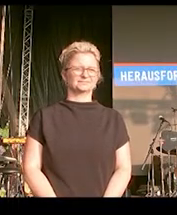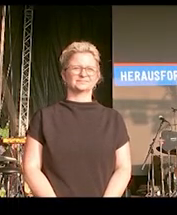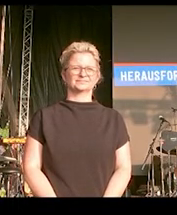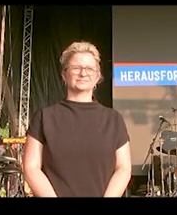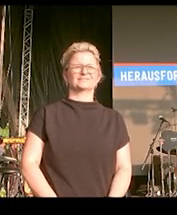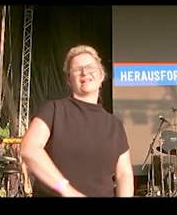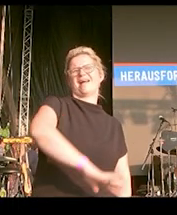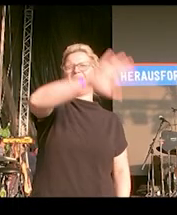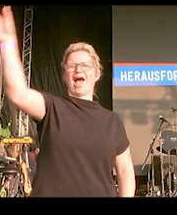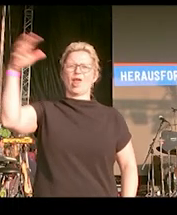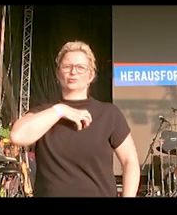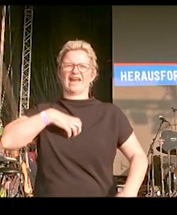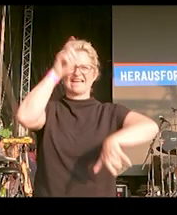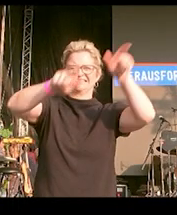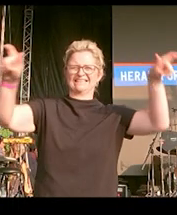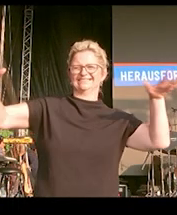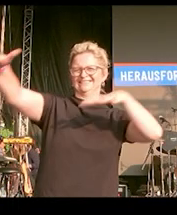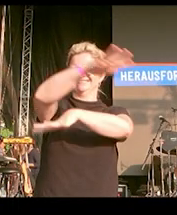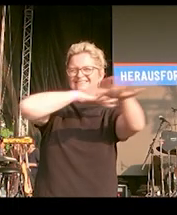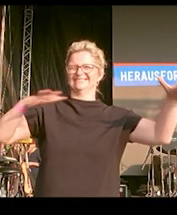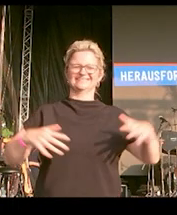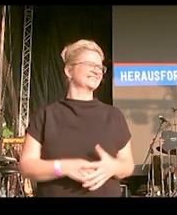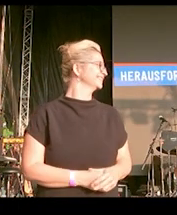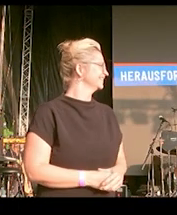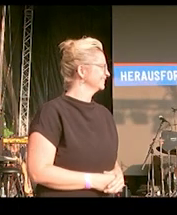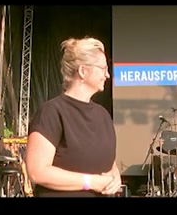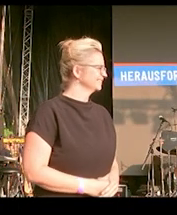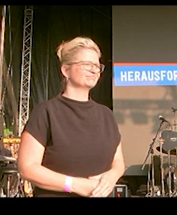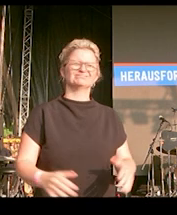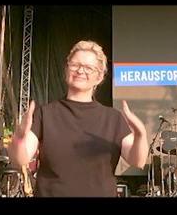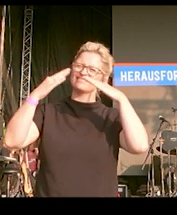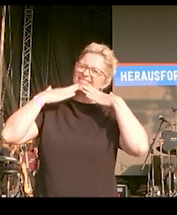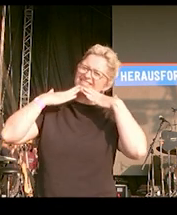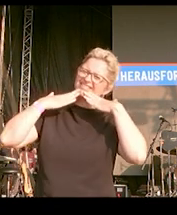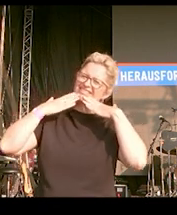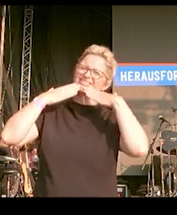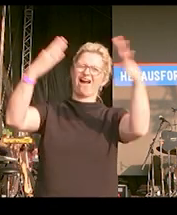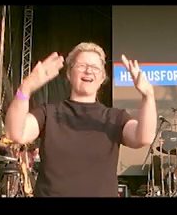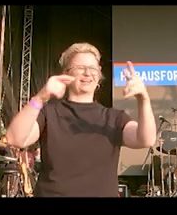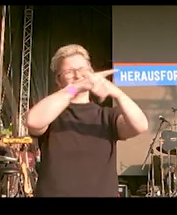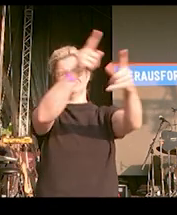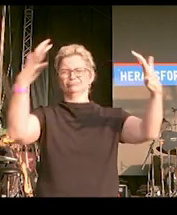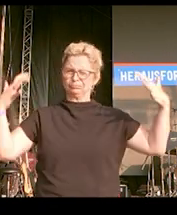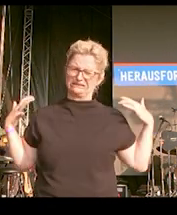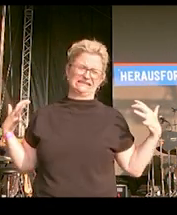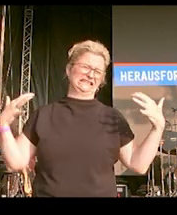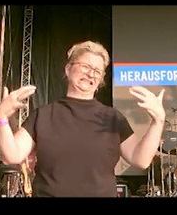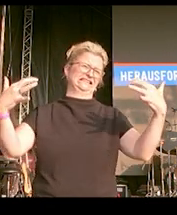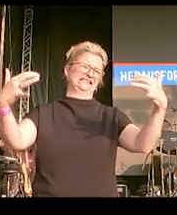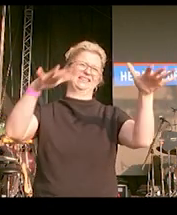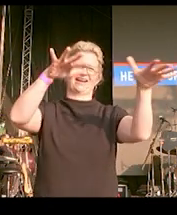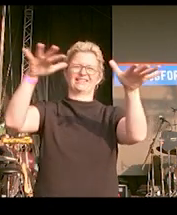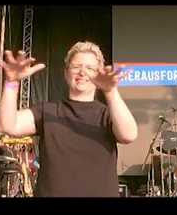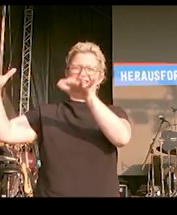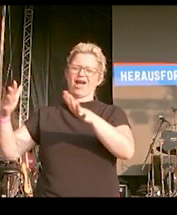Hallo Dresden. Ein ganz großes Dankeschön, dass ihr hierher gekommen seid, dass ihr die